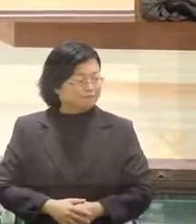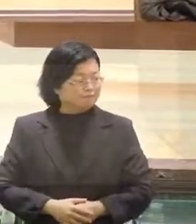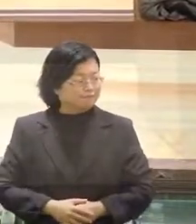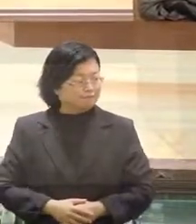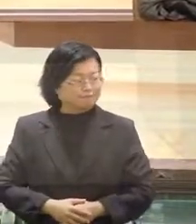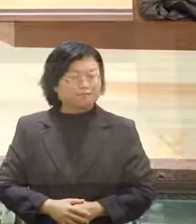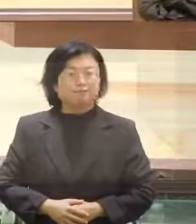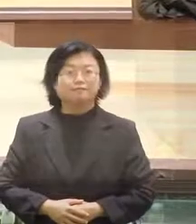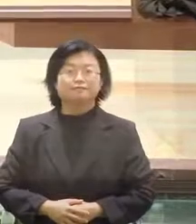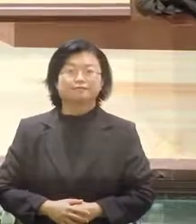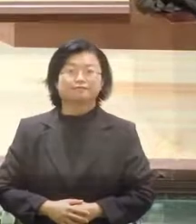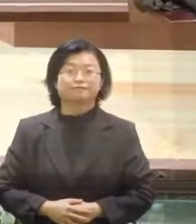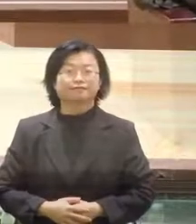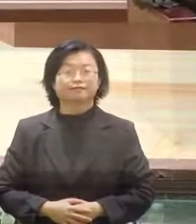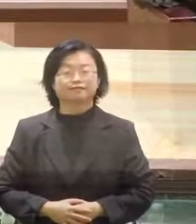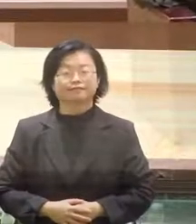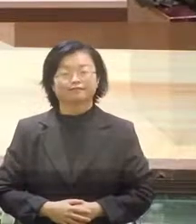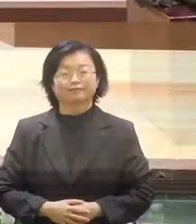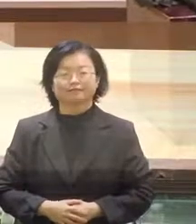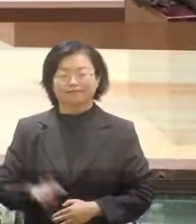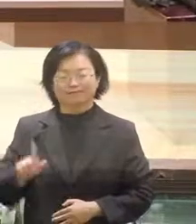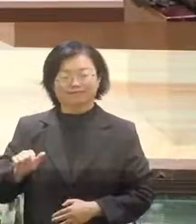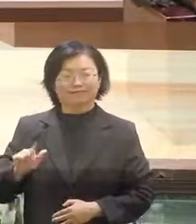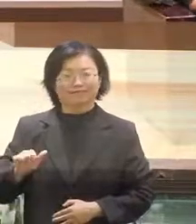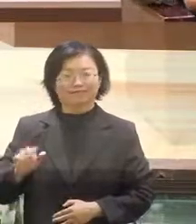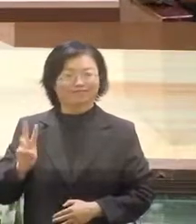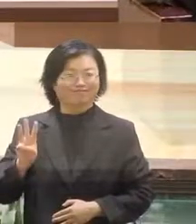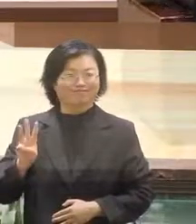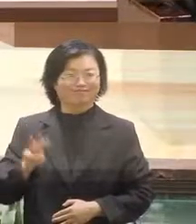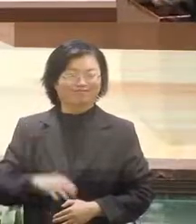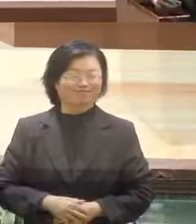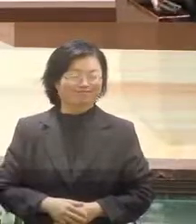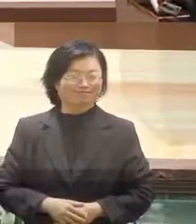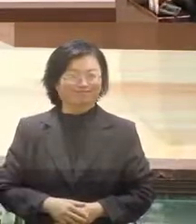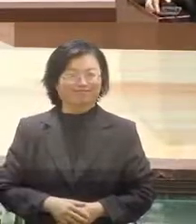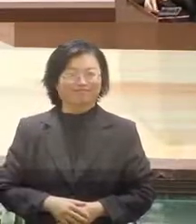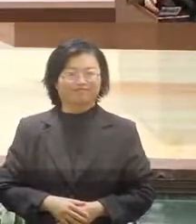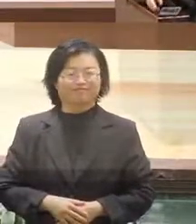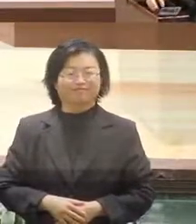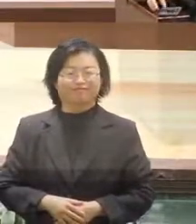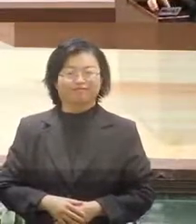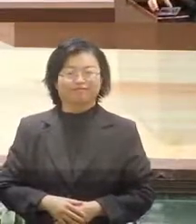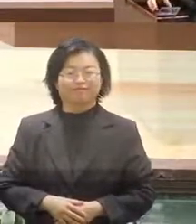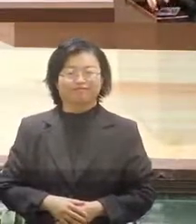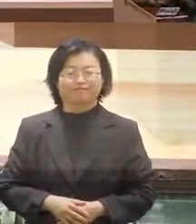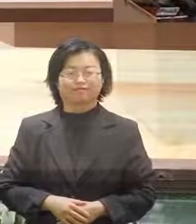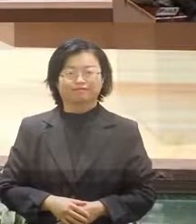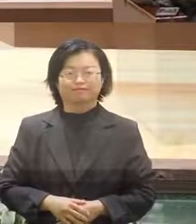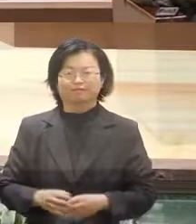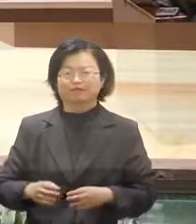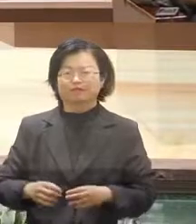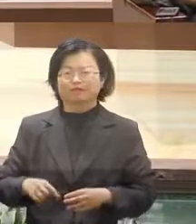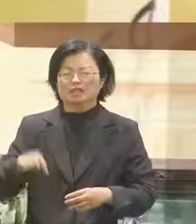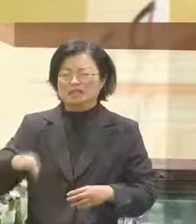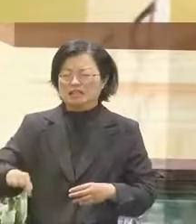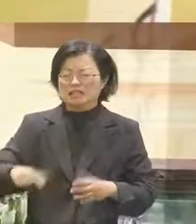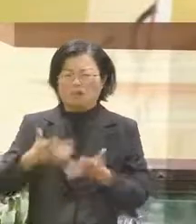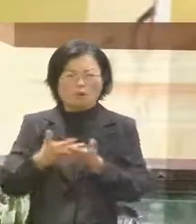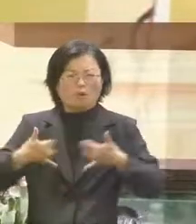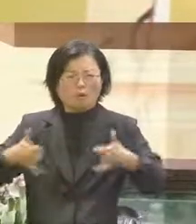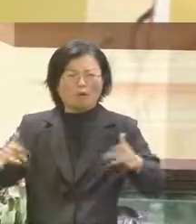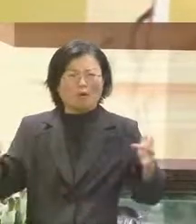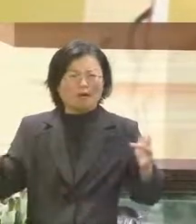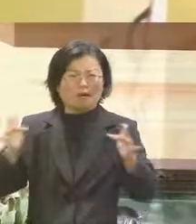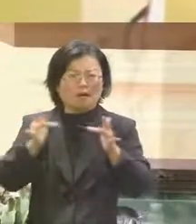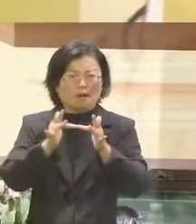好可以點三下因為我有沒有做那個對好我是會講說線上揪鬆是怎麼開始的就是